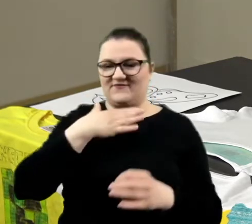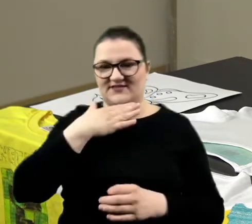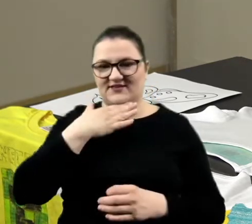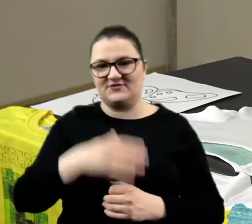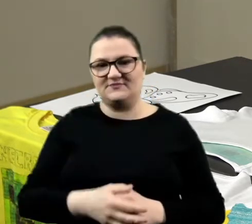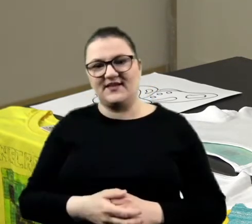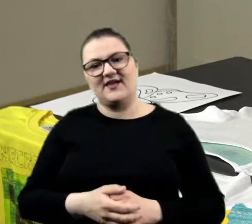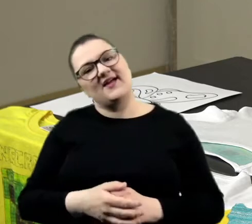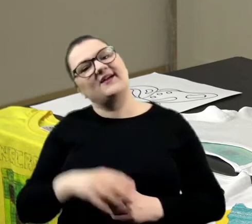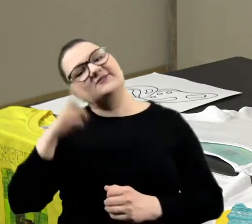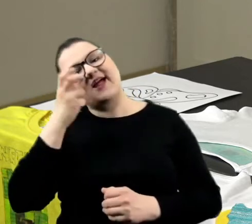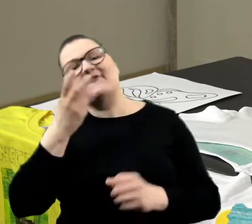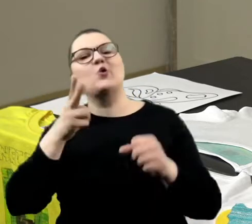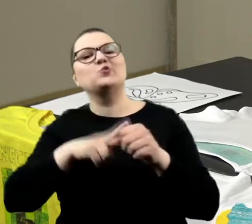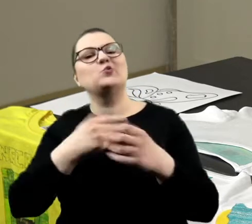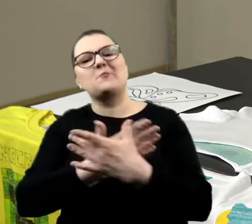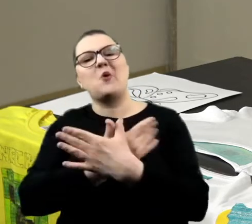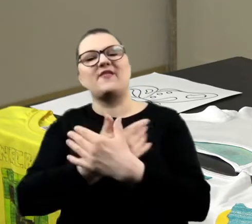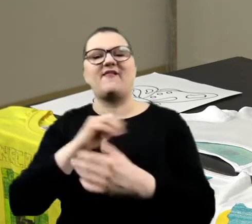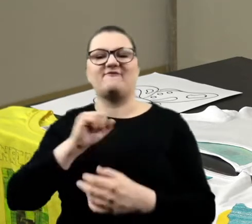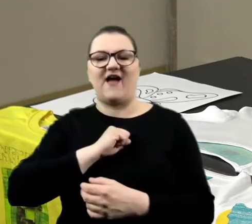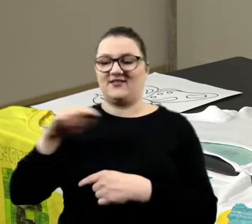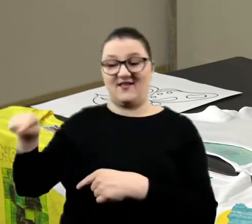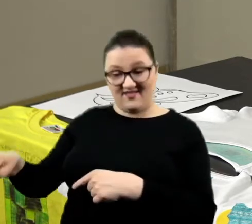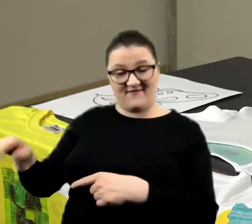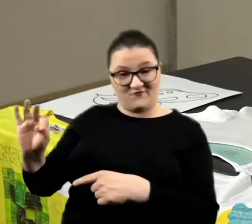motyl będzie fajniejszy? Jak myślisz? Ten czy ten?